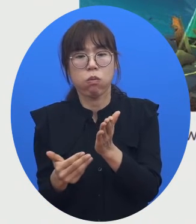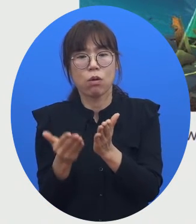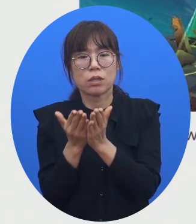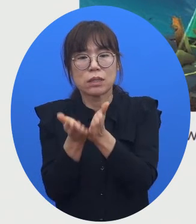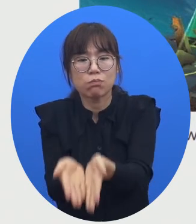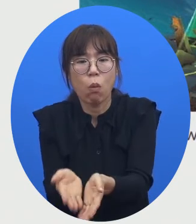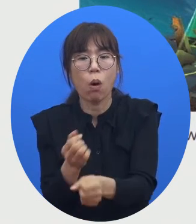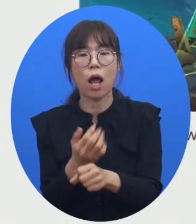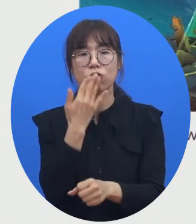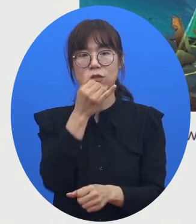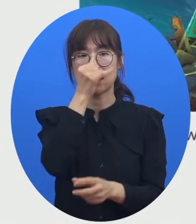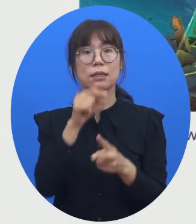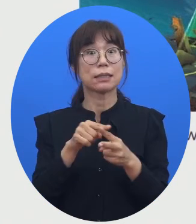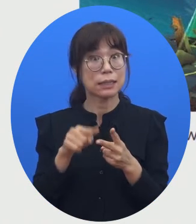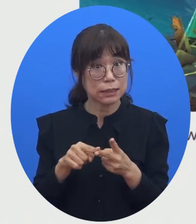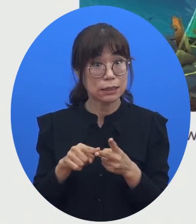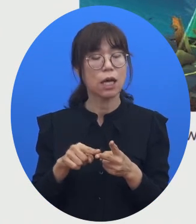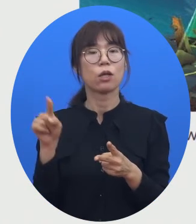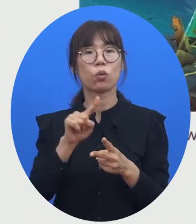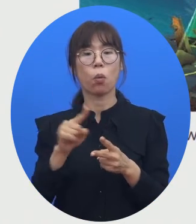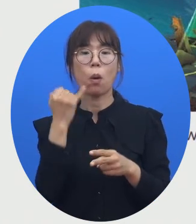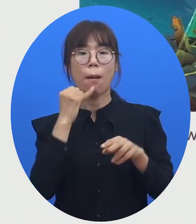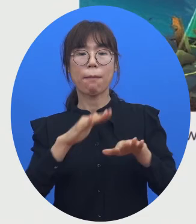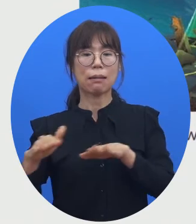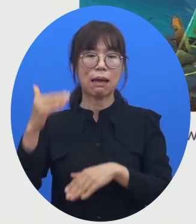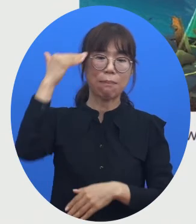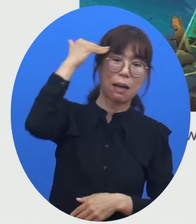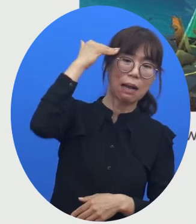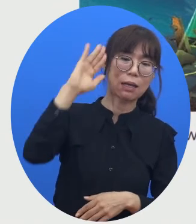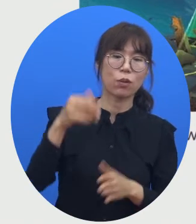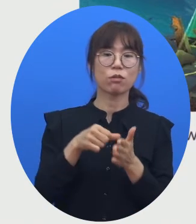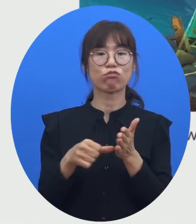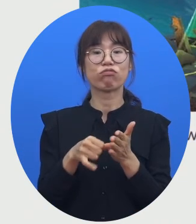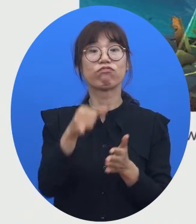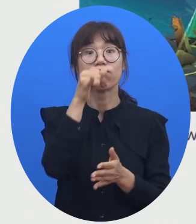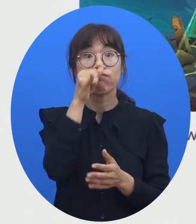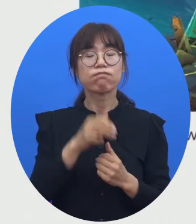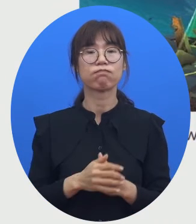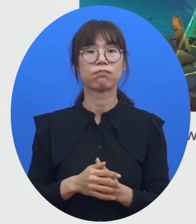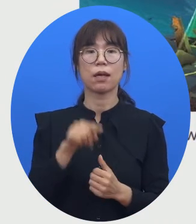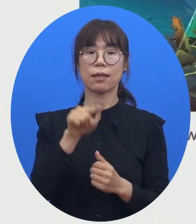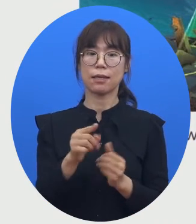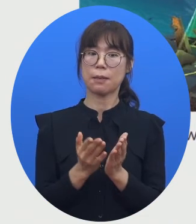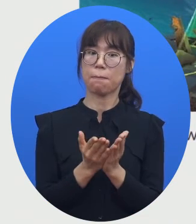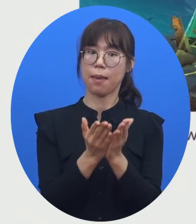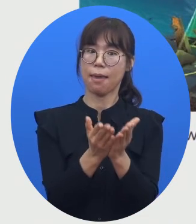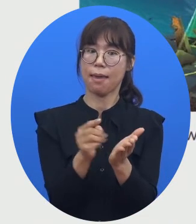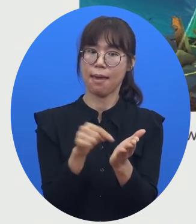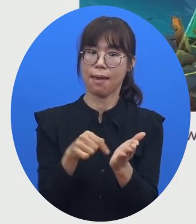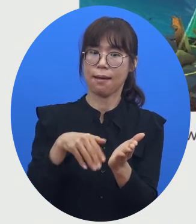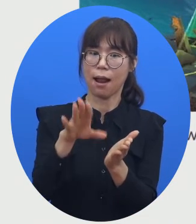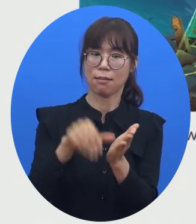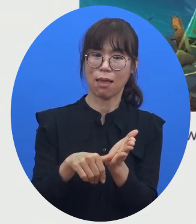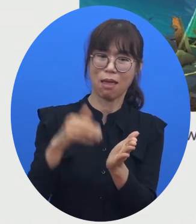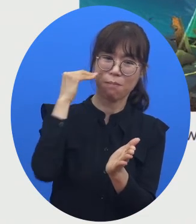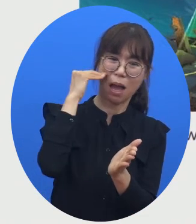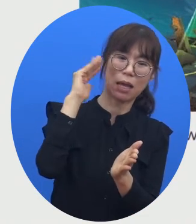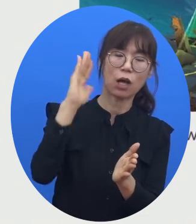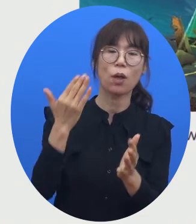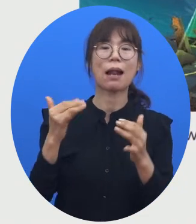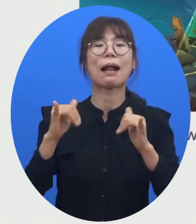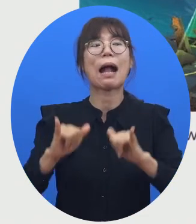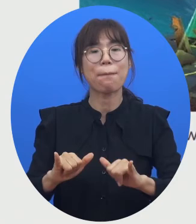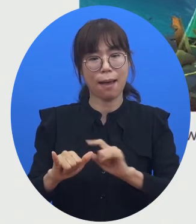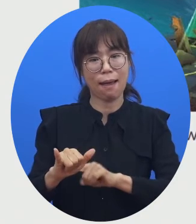해저 지형에서 장애물이 될 만한 요소가 있어서 이 요소가 선박 운항에 방해가 될 것을 우려하면